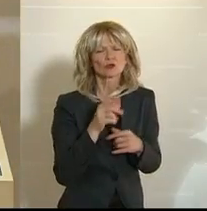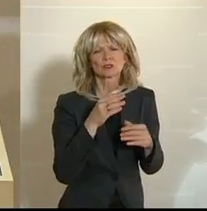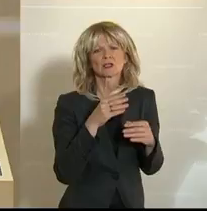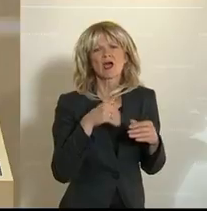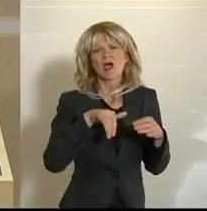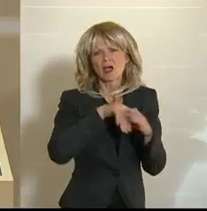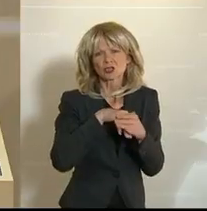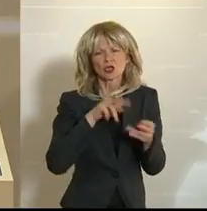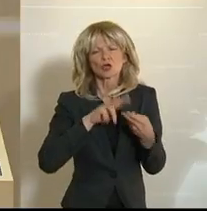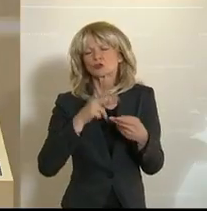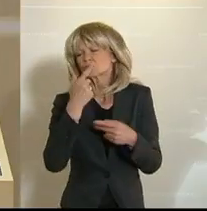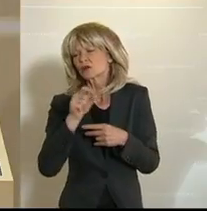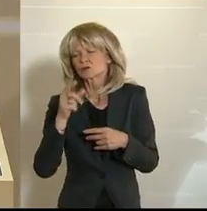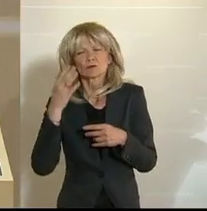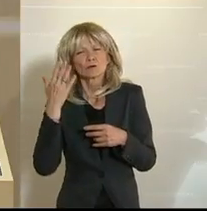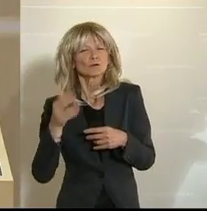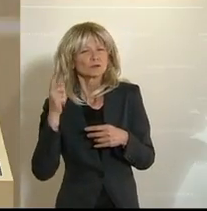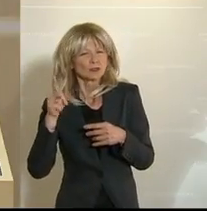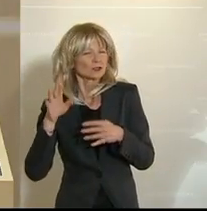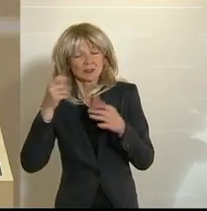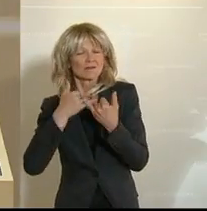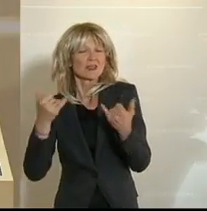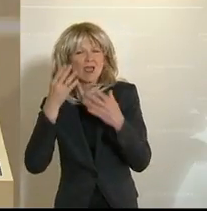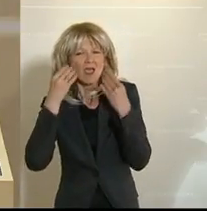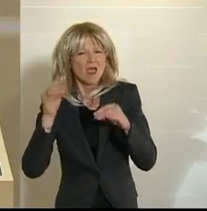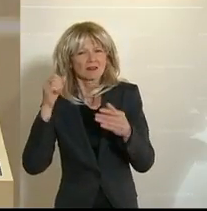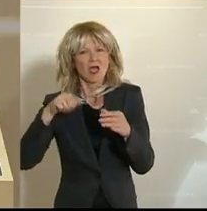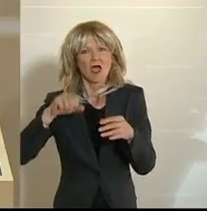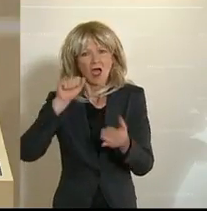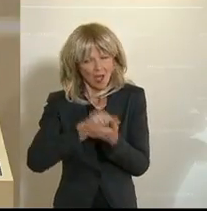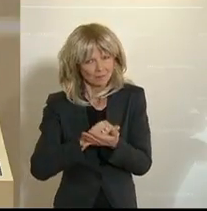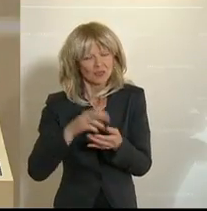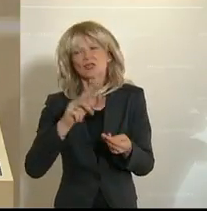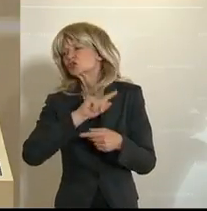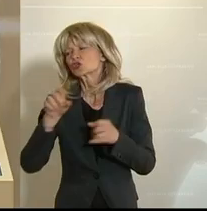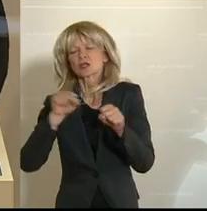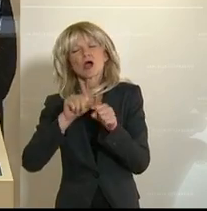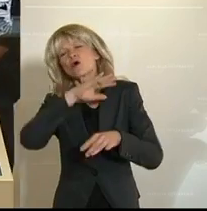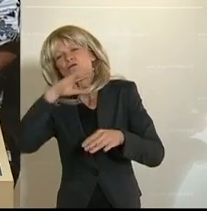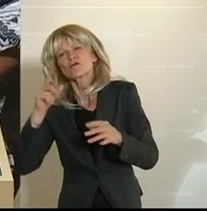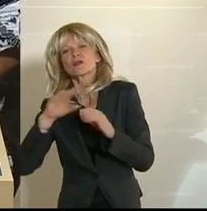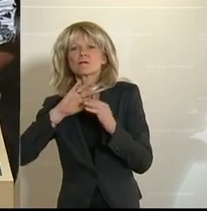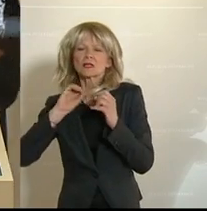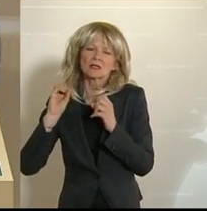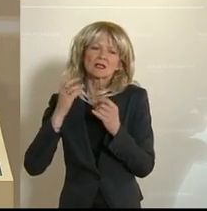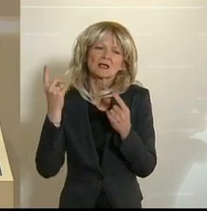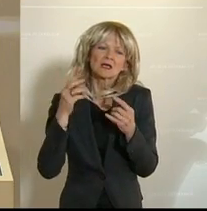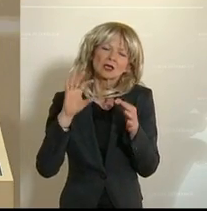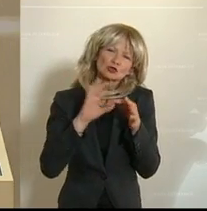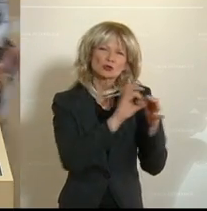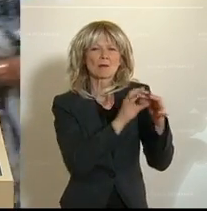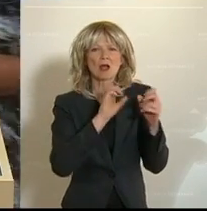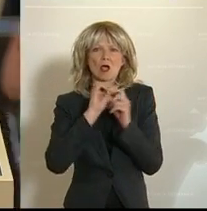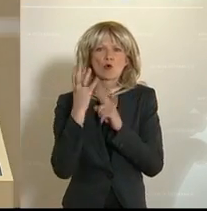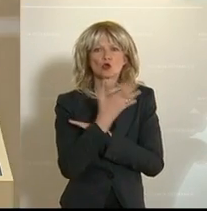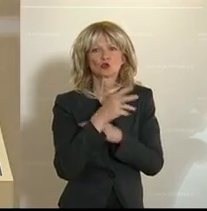Millionen Ehrenamtliche. Es geht um die Identität und die Kultur von ganz viel von dem, was Österreich ausmacht, mit dieser ehrenamtlichen Tätigkeit. Vielen lieben Dank.